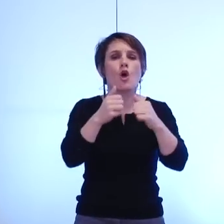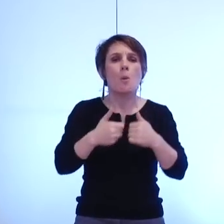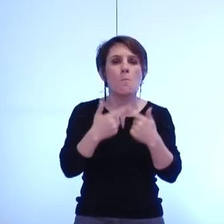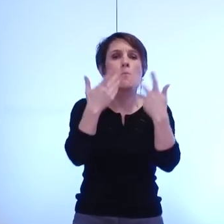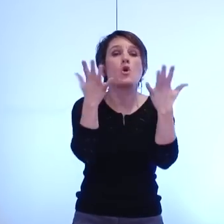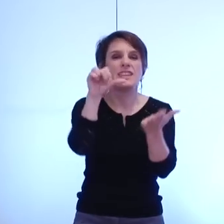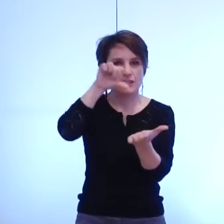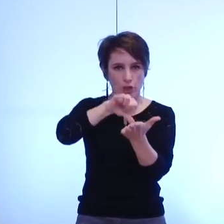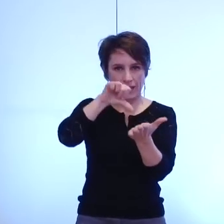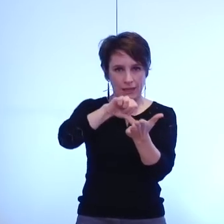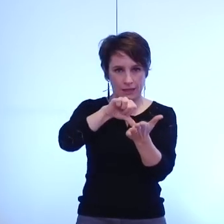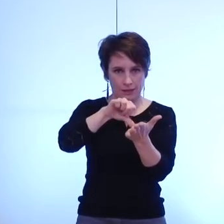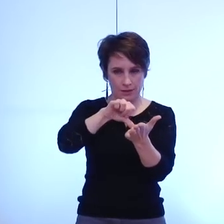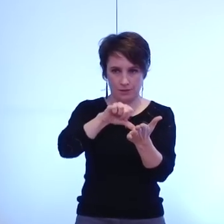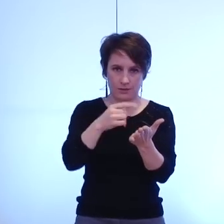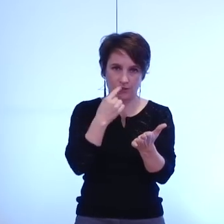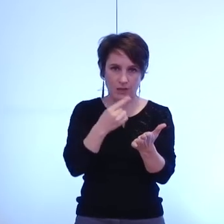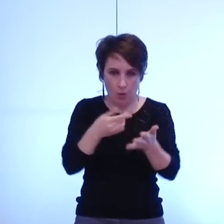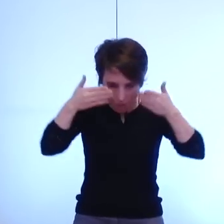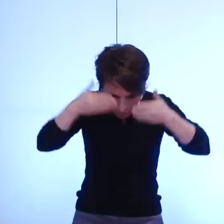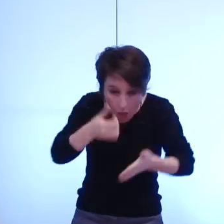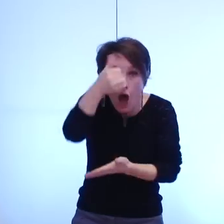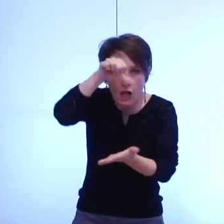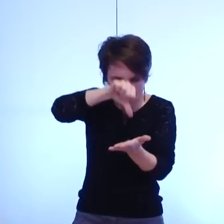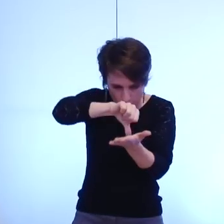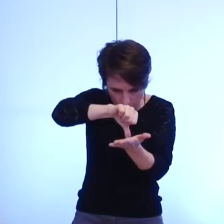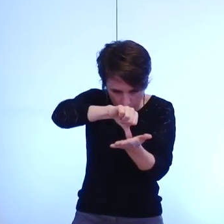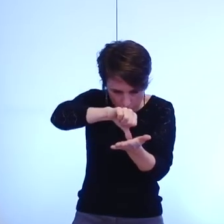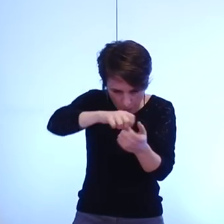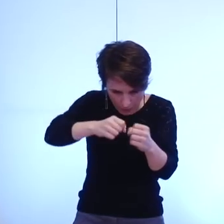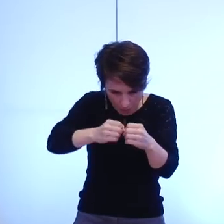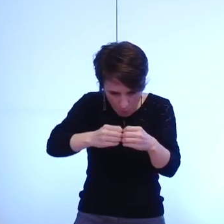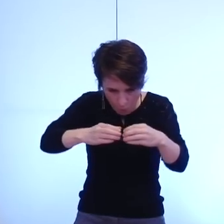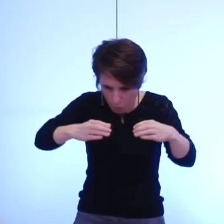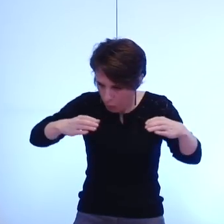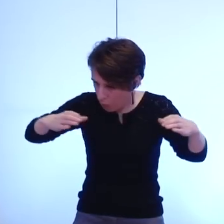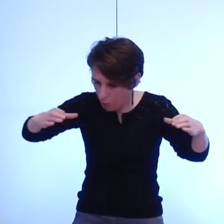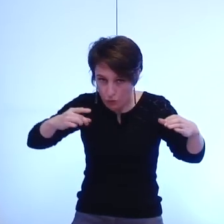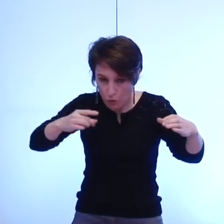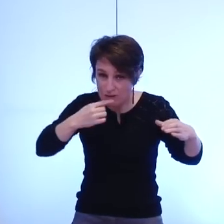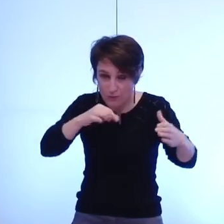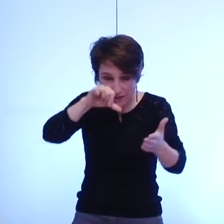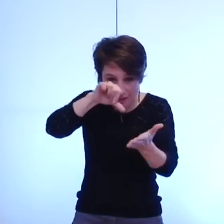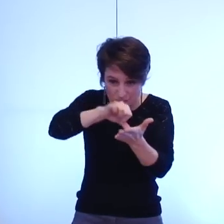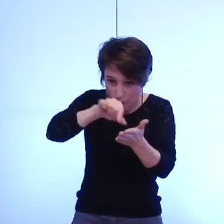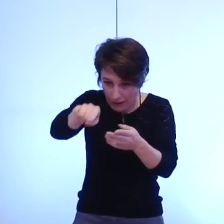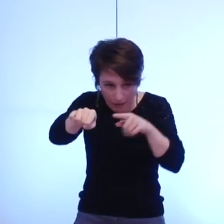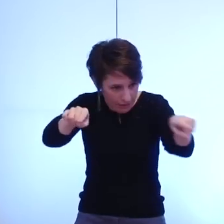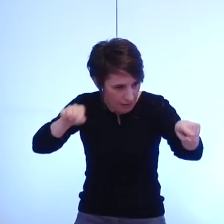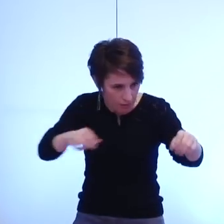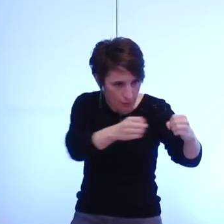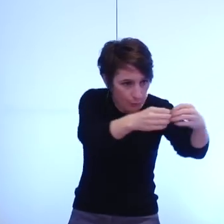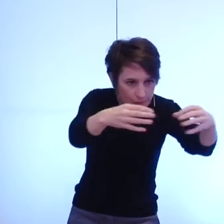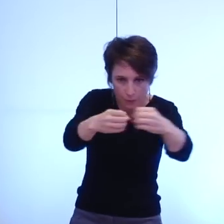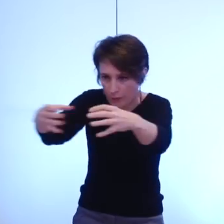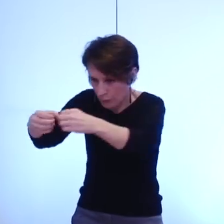un développement de l'ensemble du territoire il n'y a pas des territoires qui auraient droit au développement et d'autres qui n'auraient pas le droit au